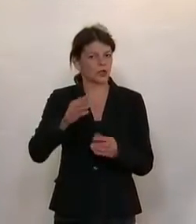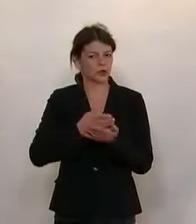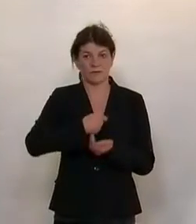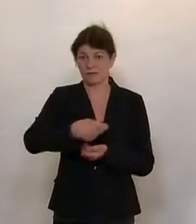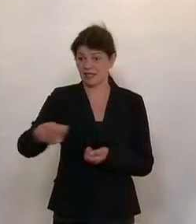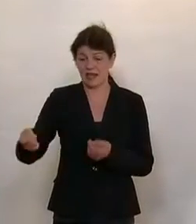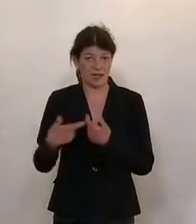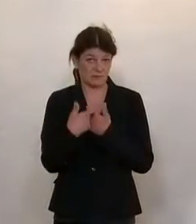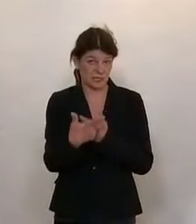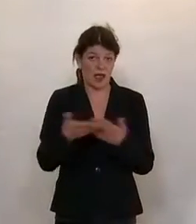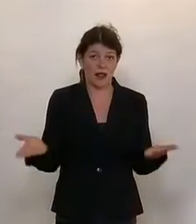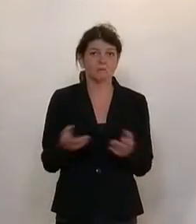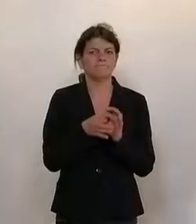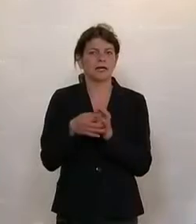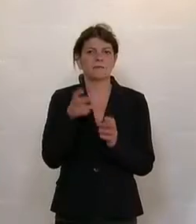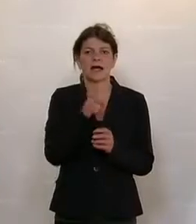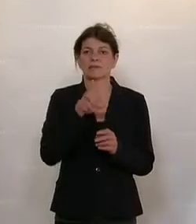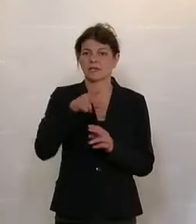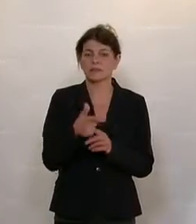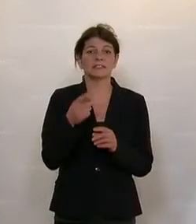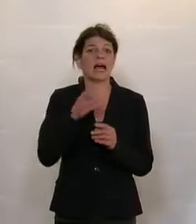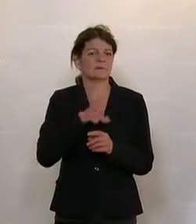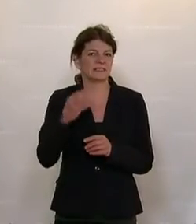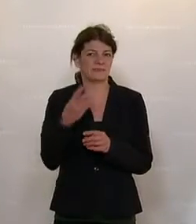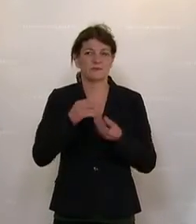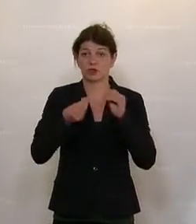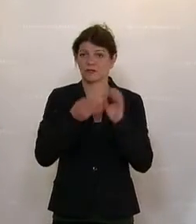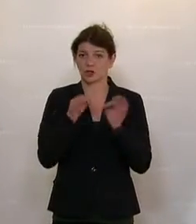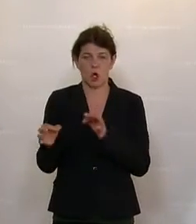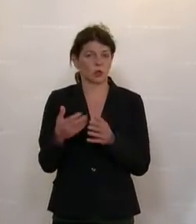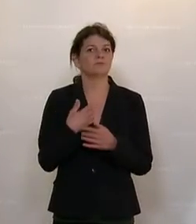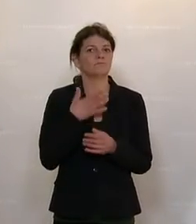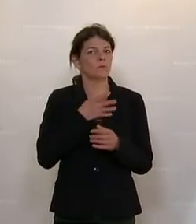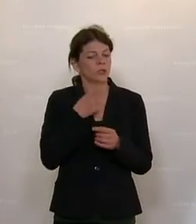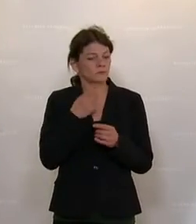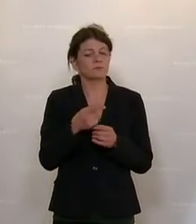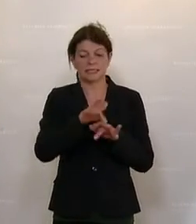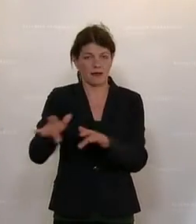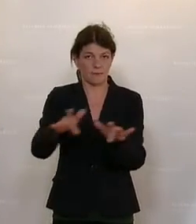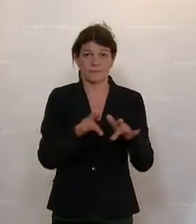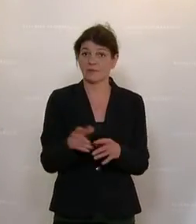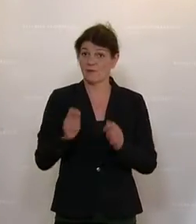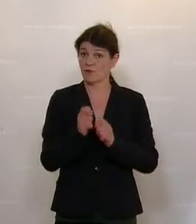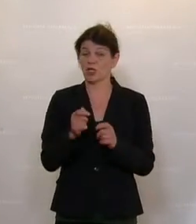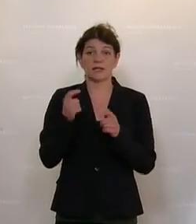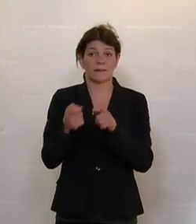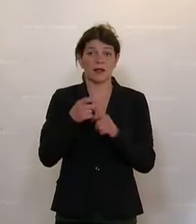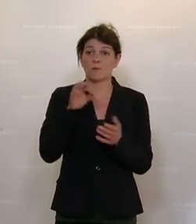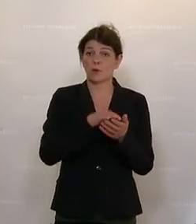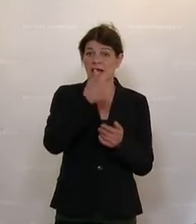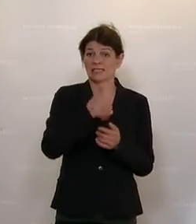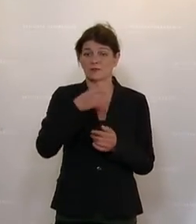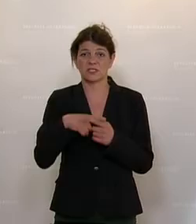gemäß § 23 Absatz 4 der Geschäftsordnung verweisen. Es ist vorgeschlagen, die Debatte über die Punkte 1 und 2,